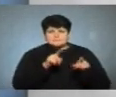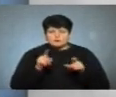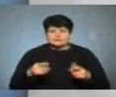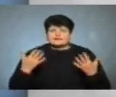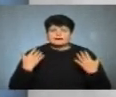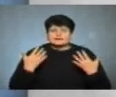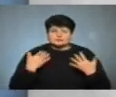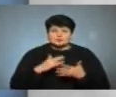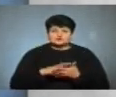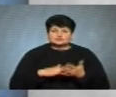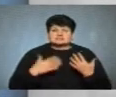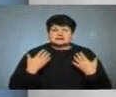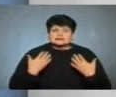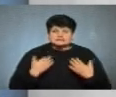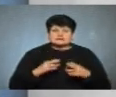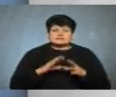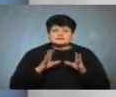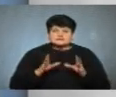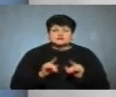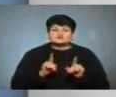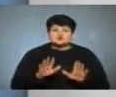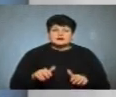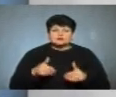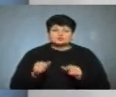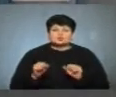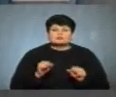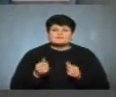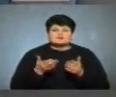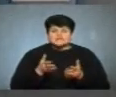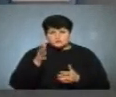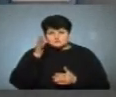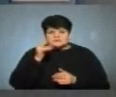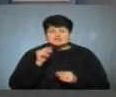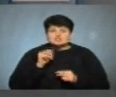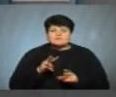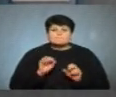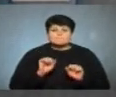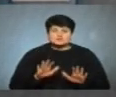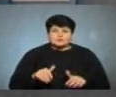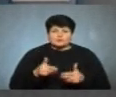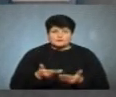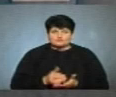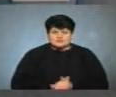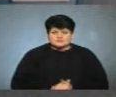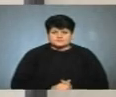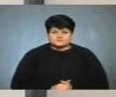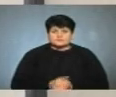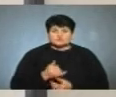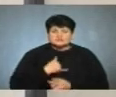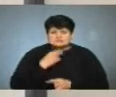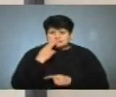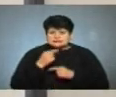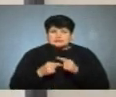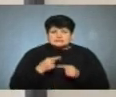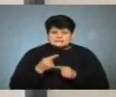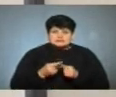канікули, продовжувати канікули. І все ж, що рекомендує управління освіти і чим може рекомендувати? В нас традиційно на